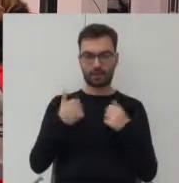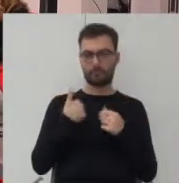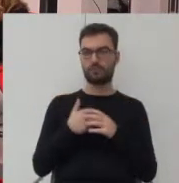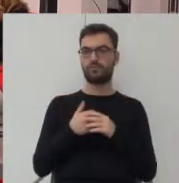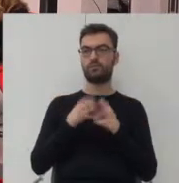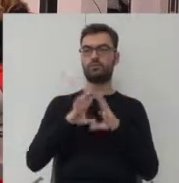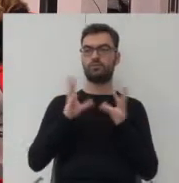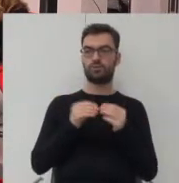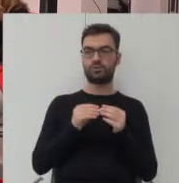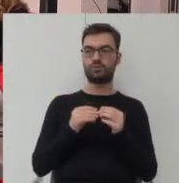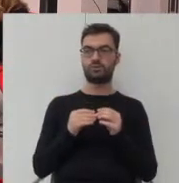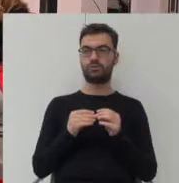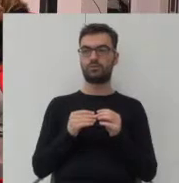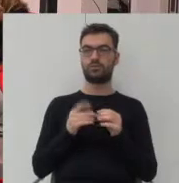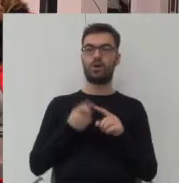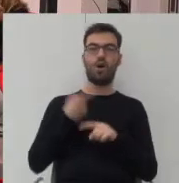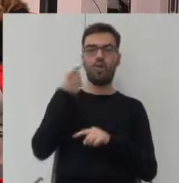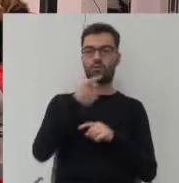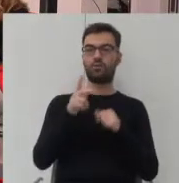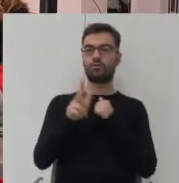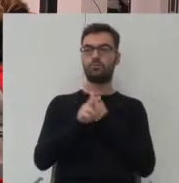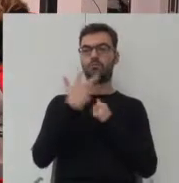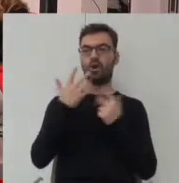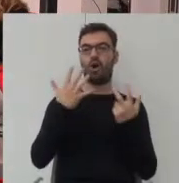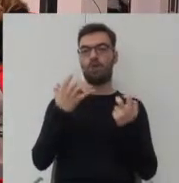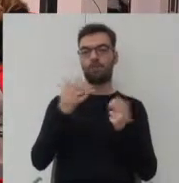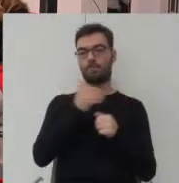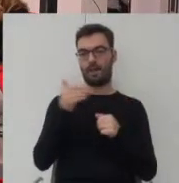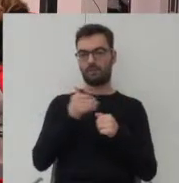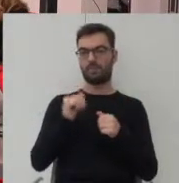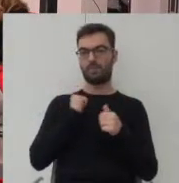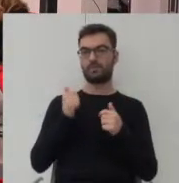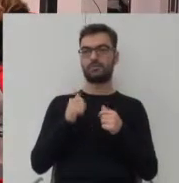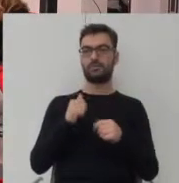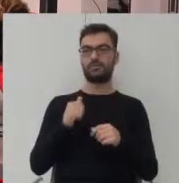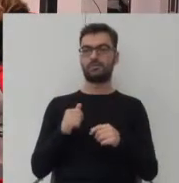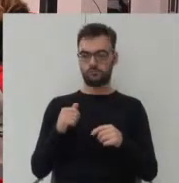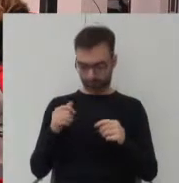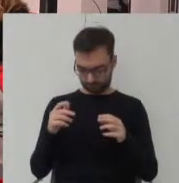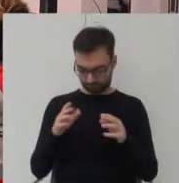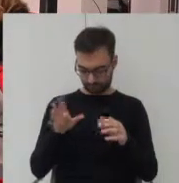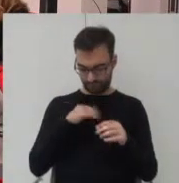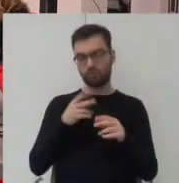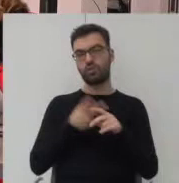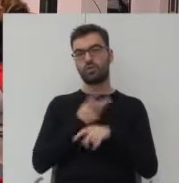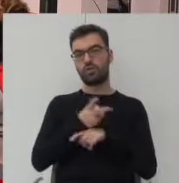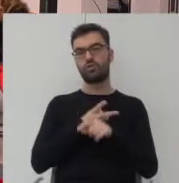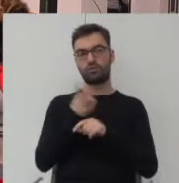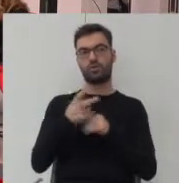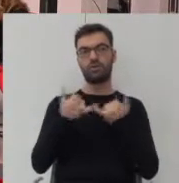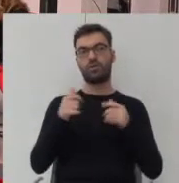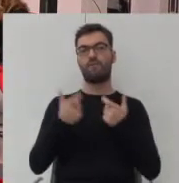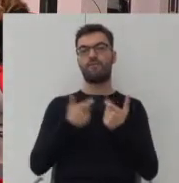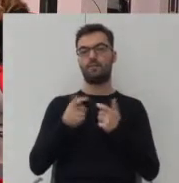możliwości jakby w odległości 800 metrów, żeby to była jakby możliwość dojścia do tych funkcji